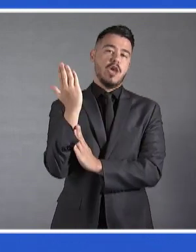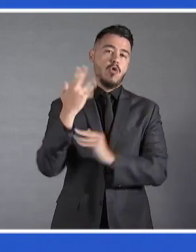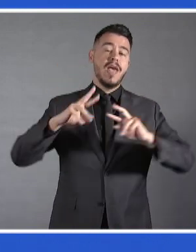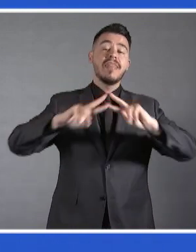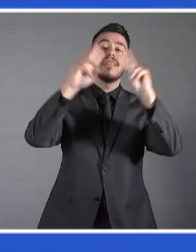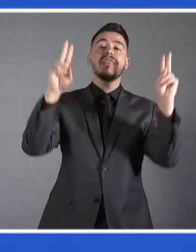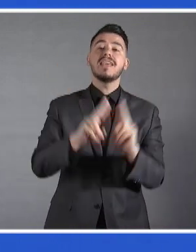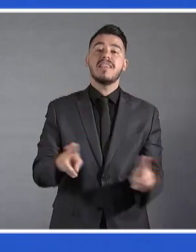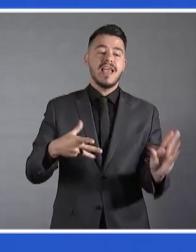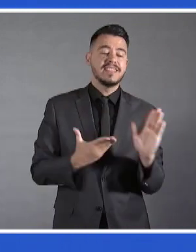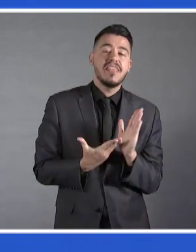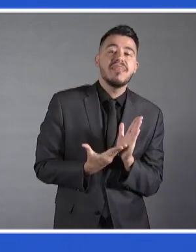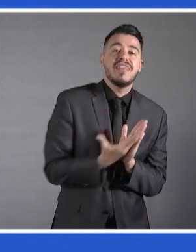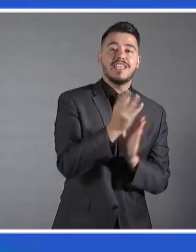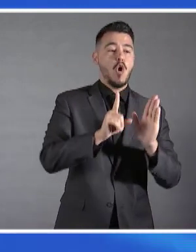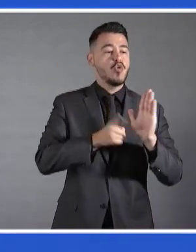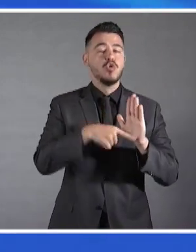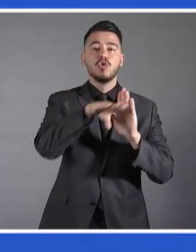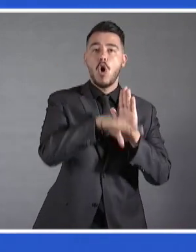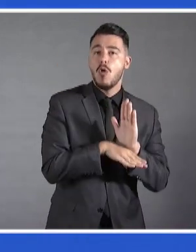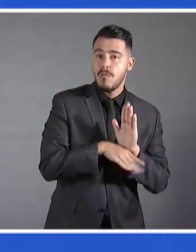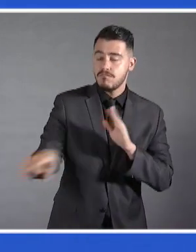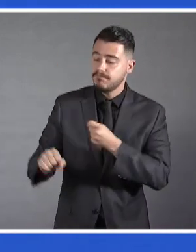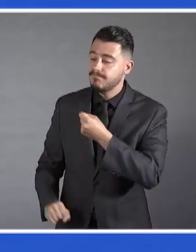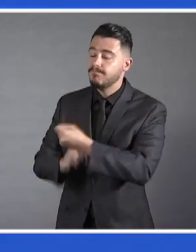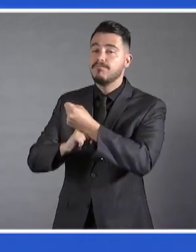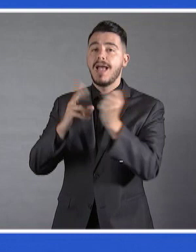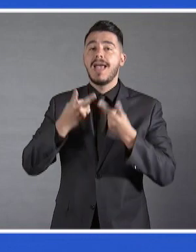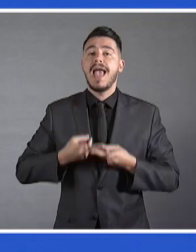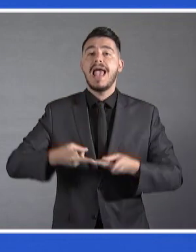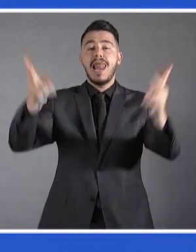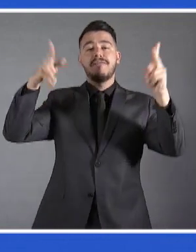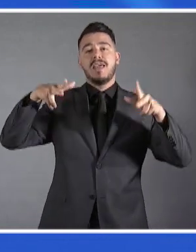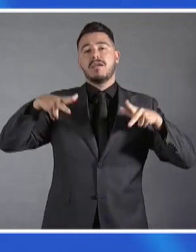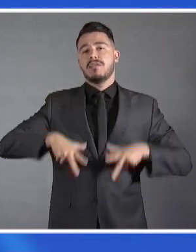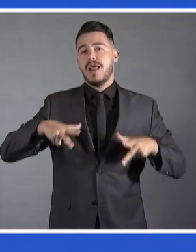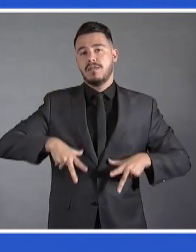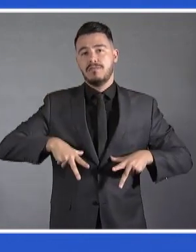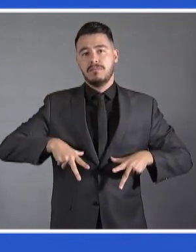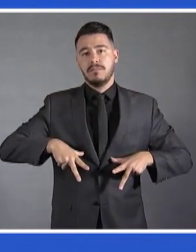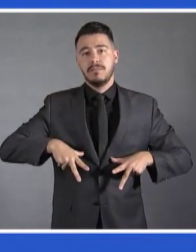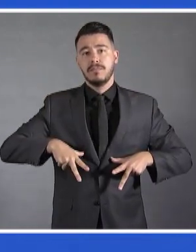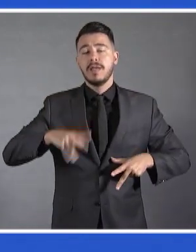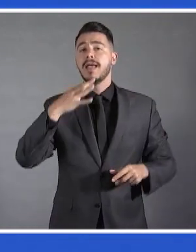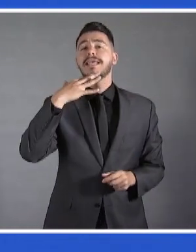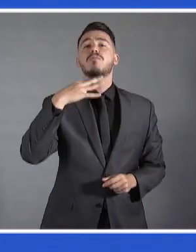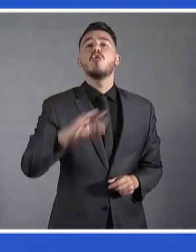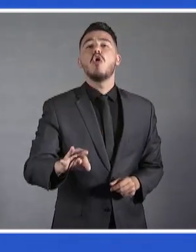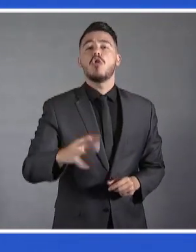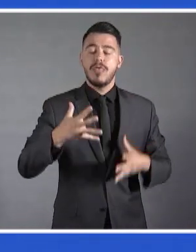ελεύθερων δημοκρατικών κοινωνιών και χωρών, με σκοπό να υπηρετηθεί η ειρήνη,